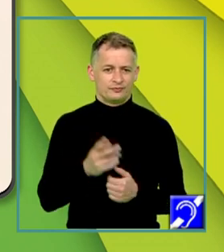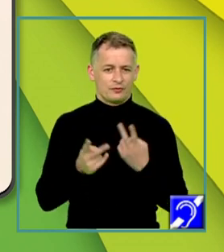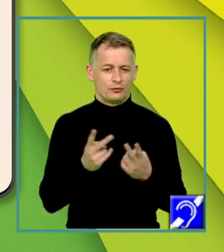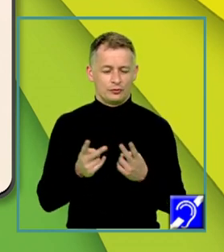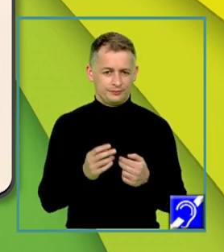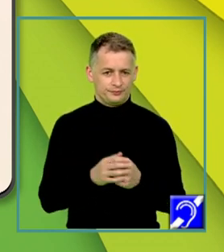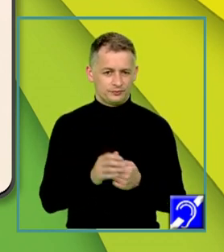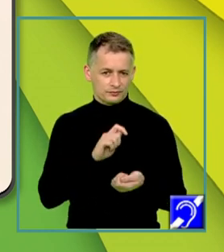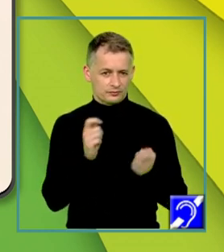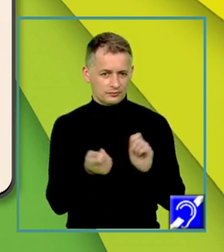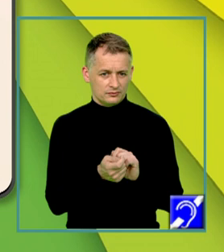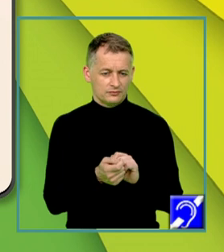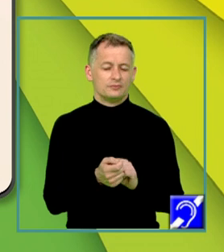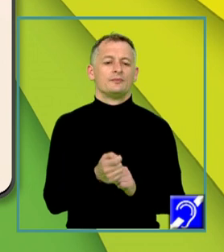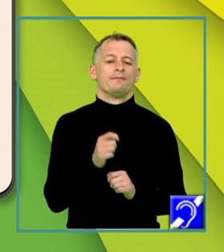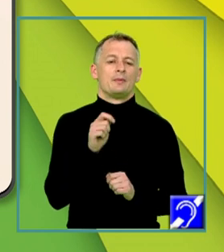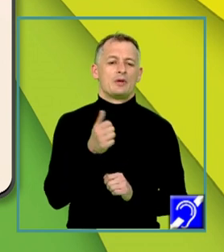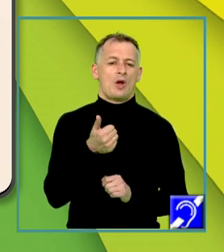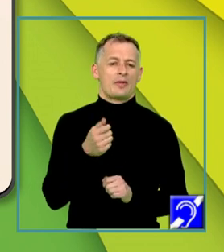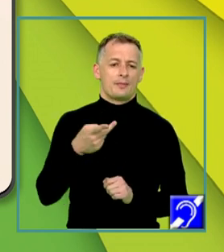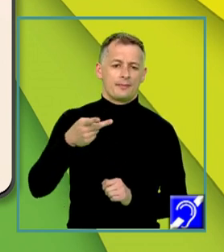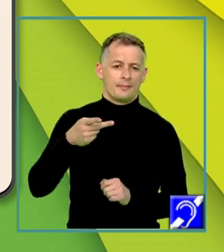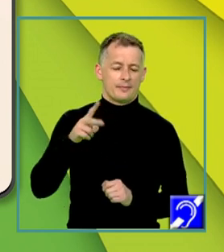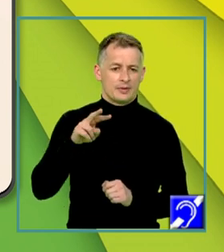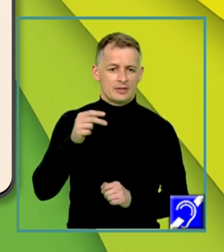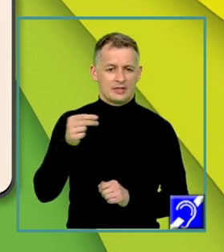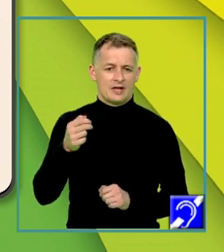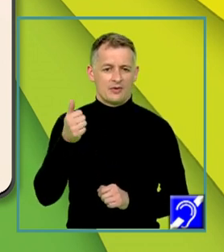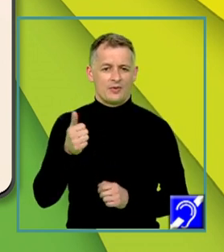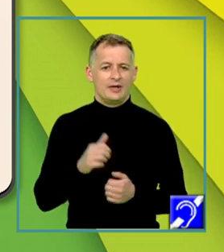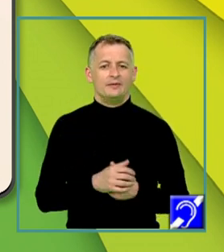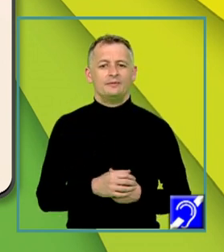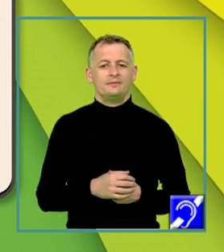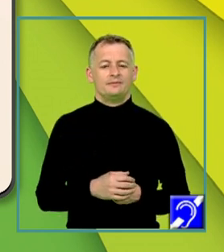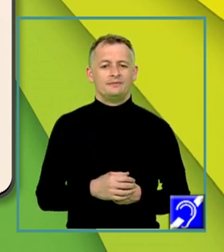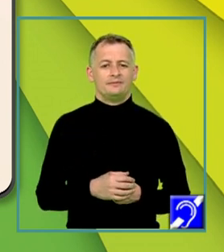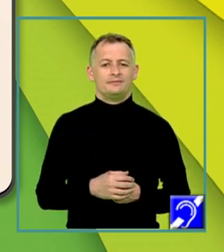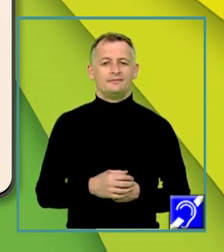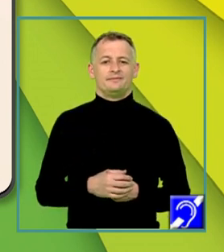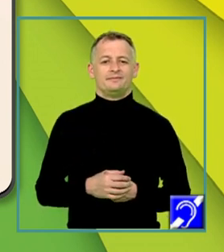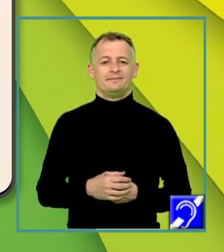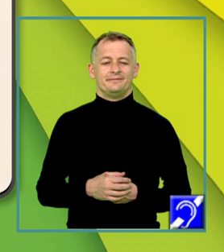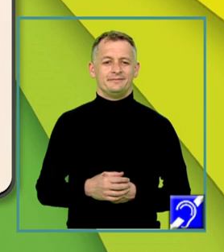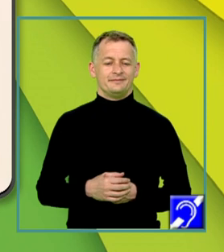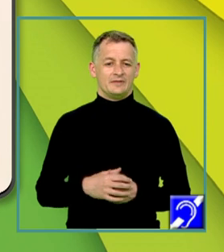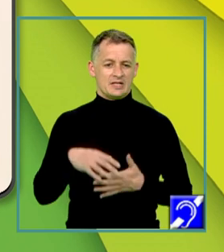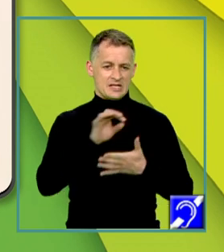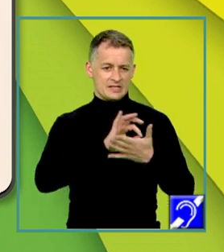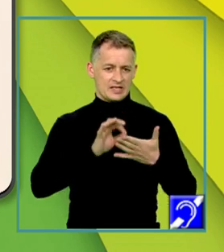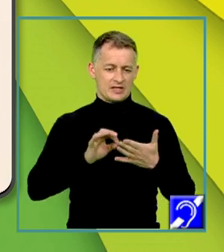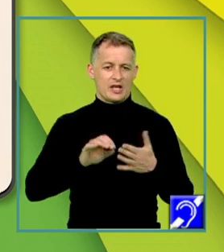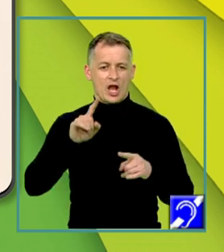pătrată în locul lui A, obținem matricea A de A pătrat, Particularizând scrierea